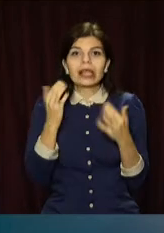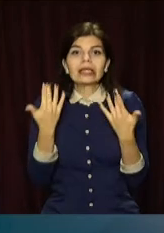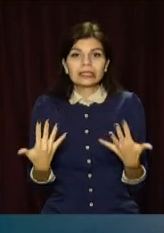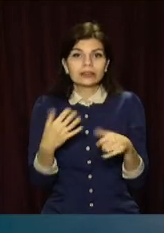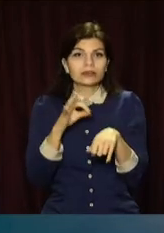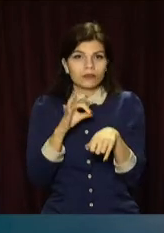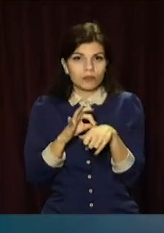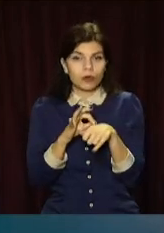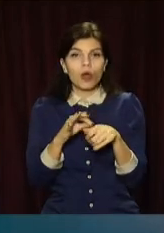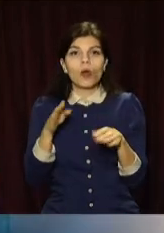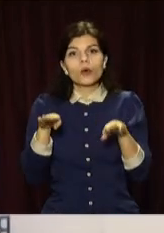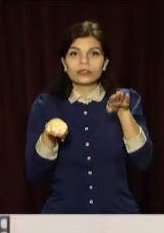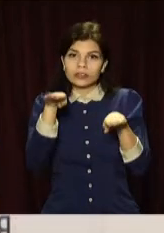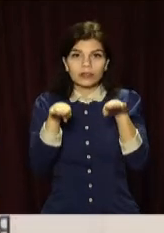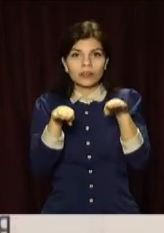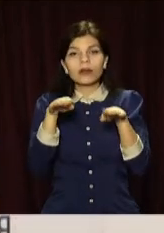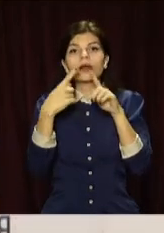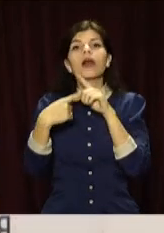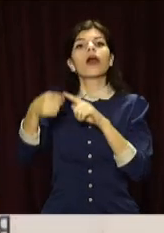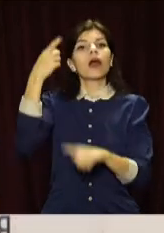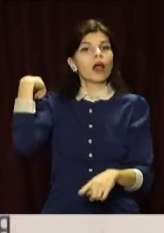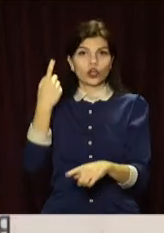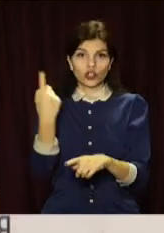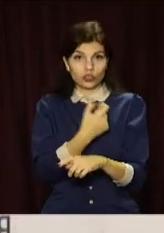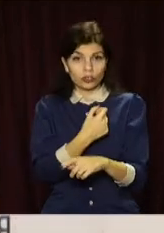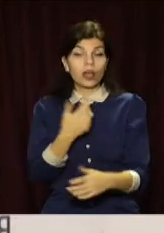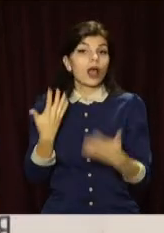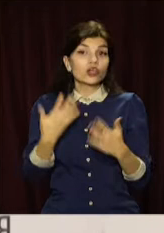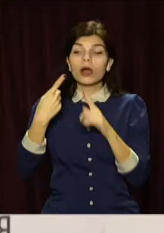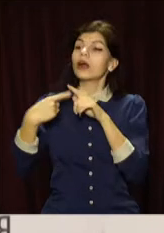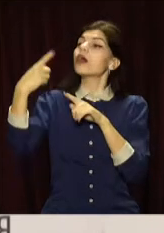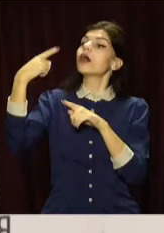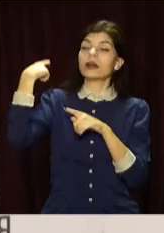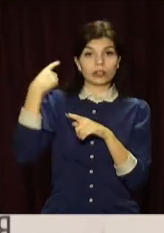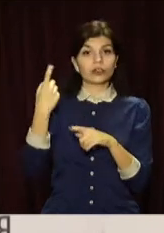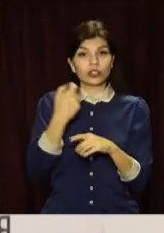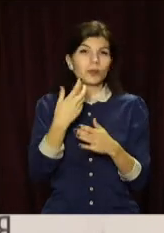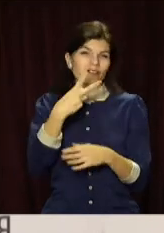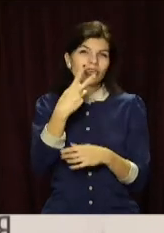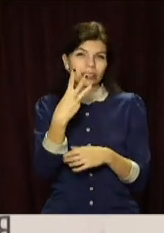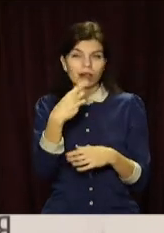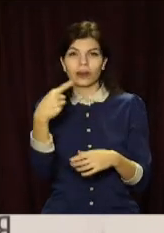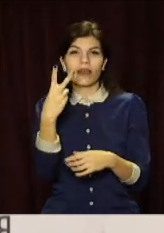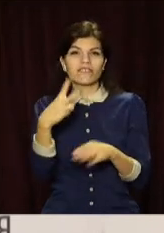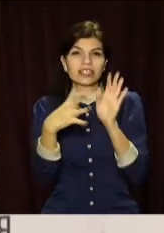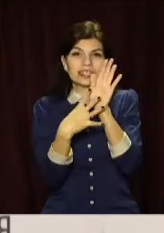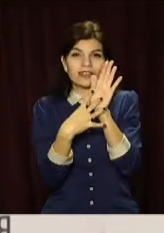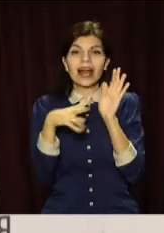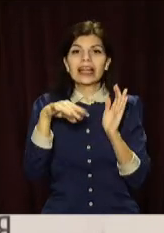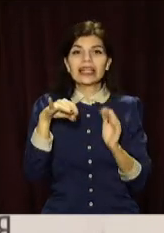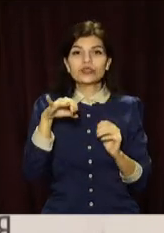захворівших в порівнянні з позаминулим тижнем. Якщо на позаминулому тижні, тобто з 23 по 29